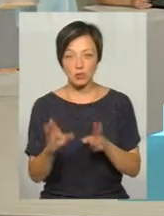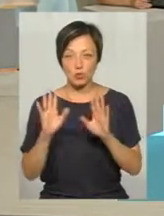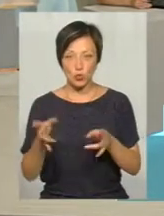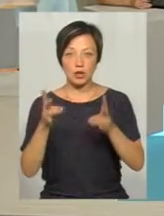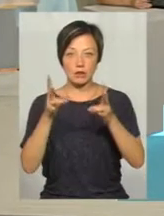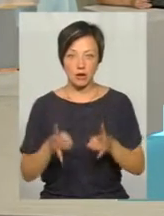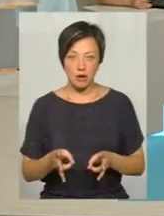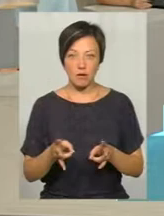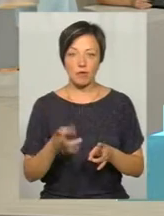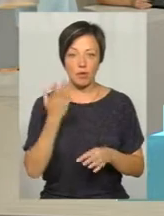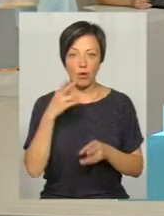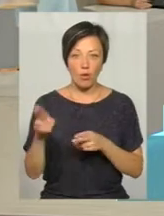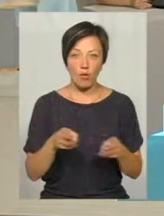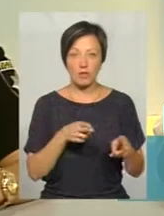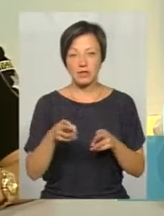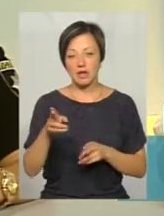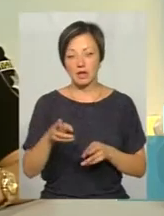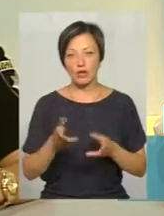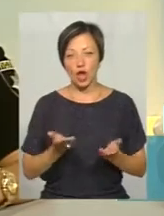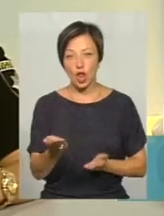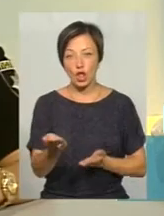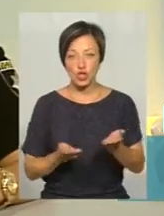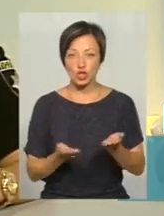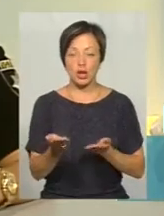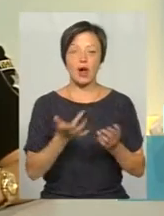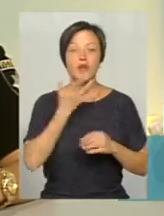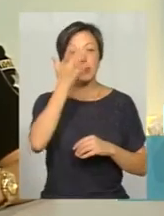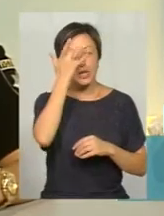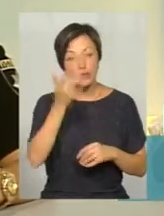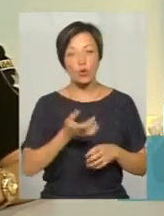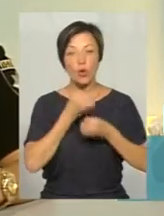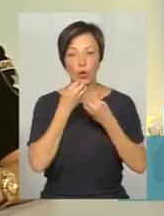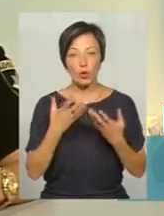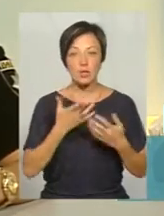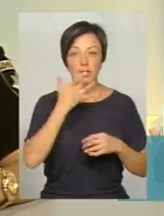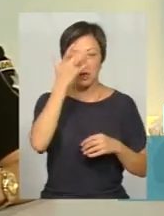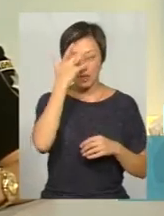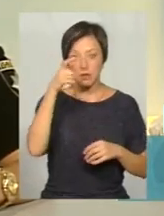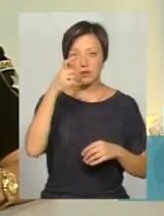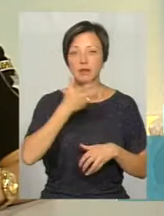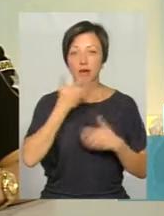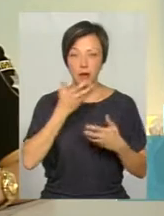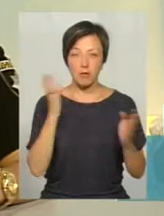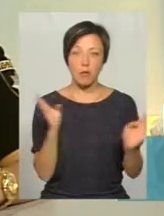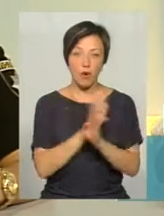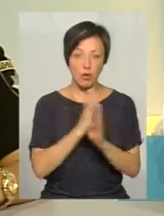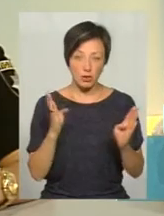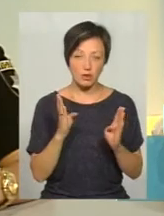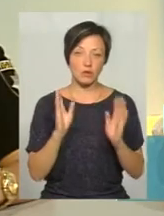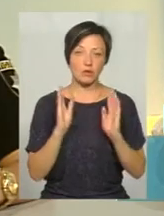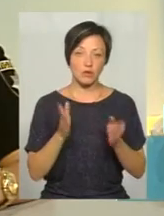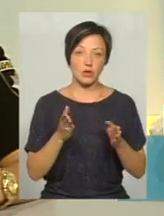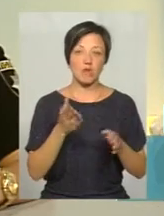травма при ковзанні, при катанні на лижах. Влітку хороше літо, тепла погода,